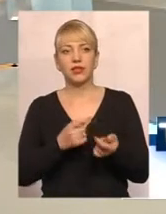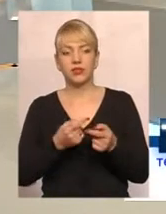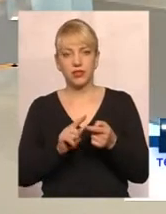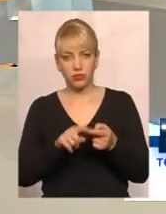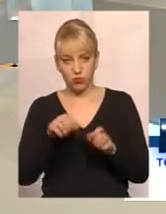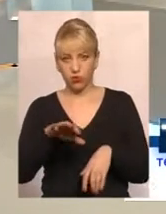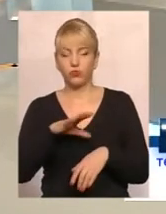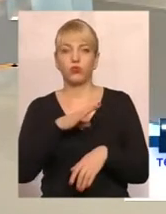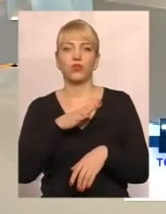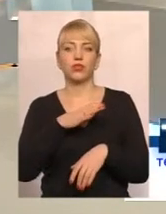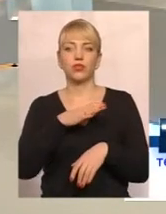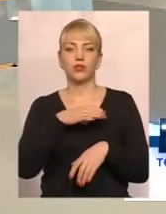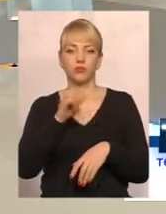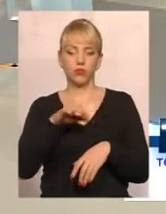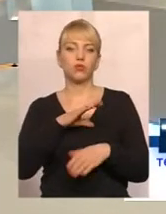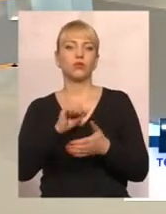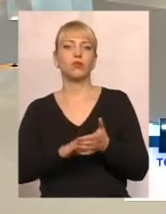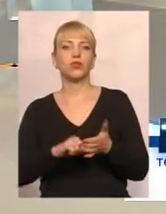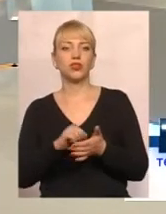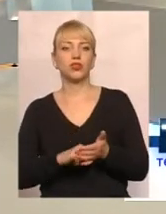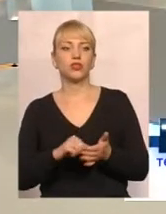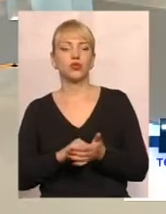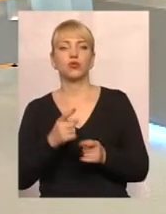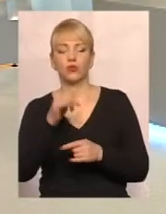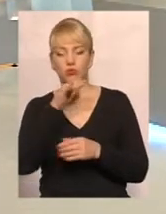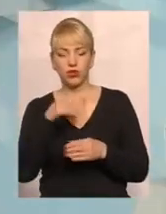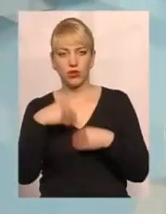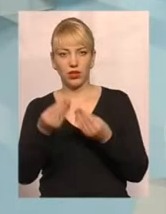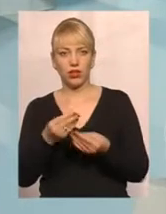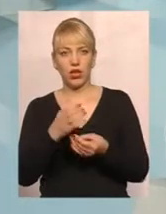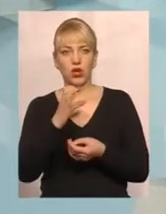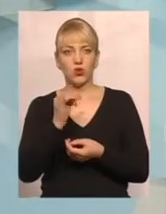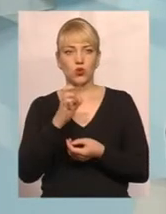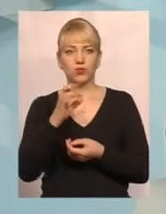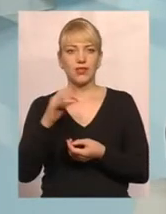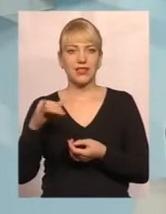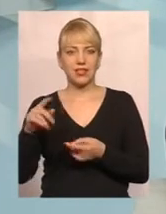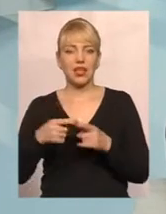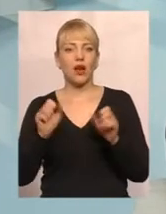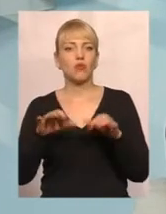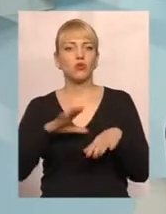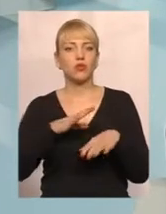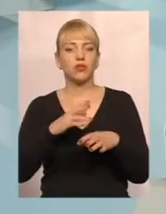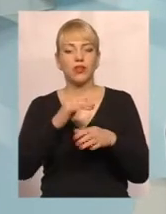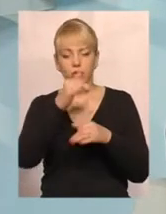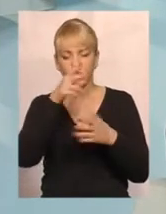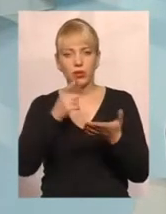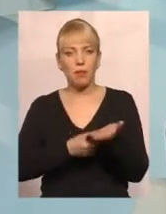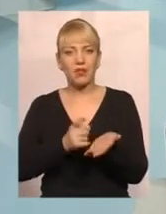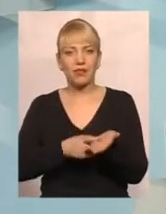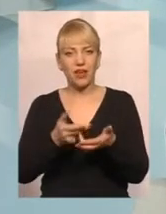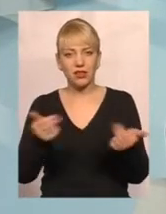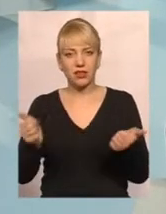може бути, слугувати, одною з причиною того, що вчасно не можуть призначити субсидію. Можливо, не можуть підтвердити інформацію,